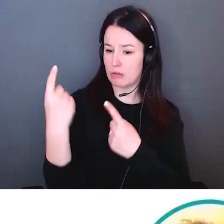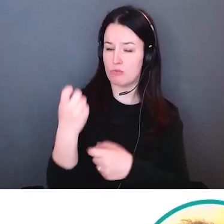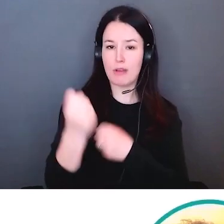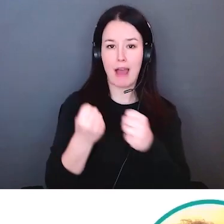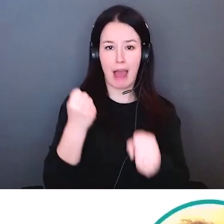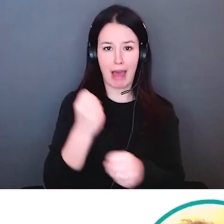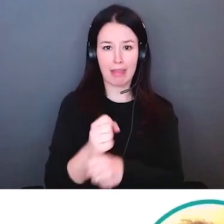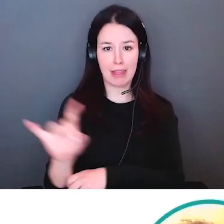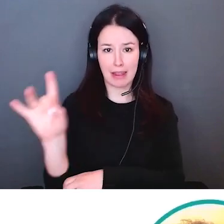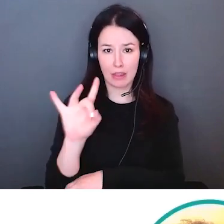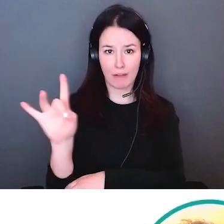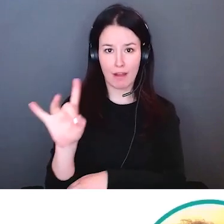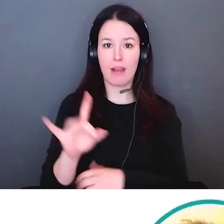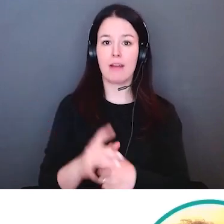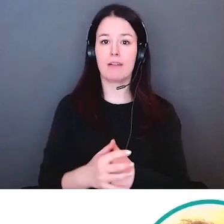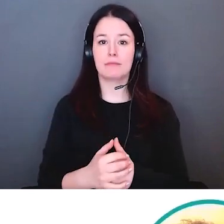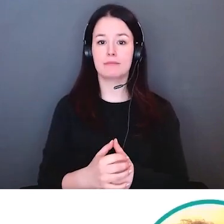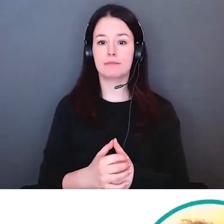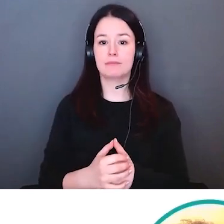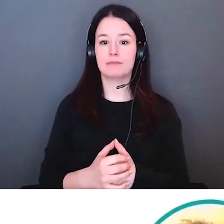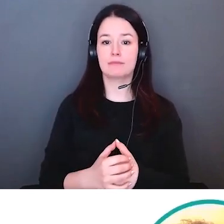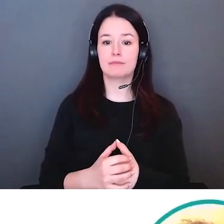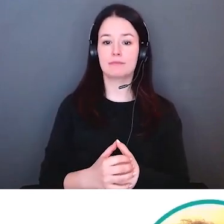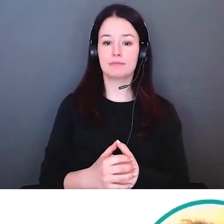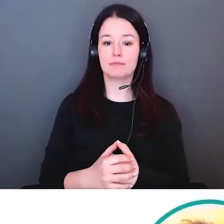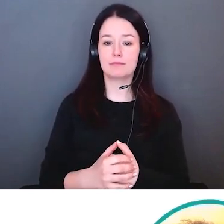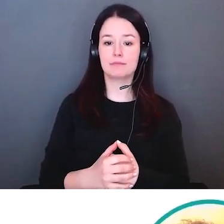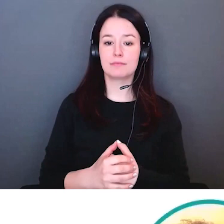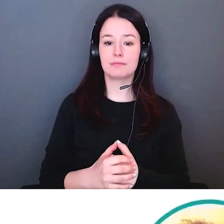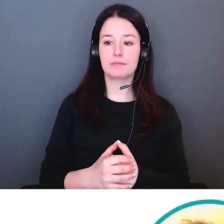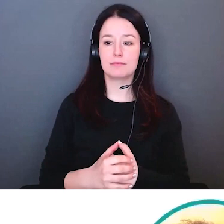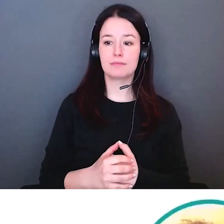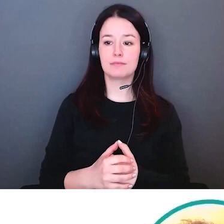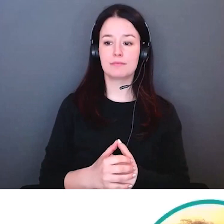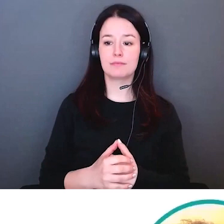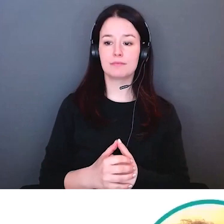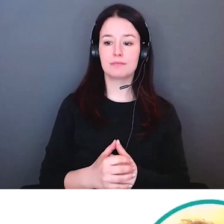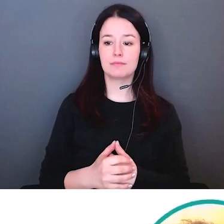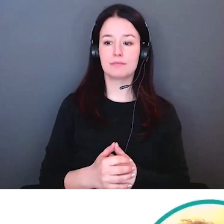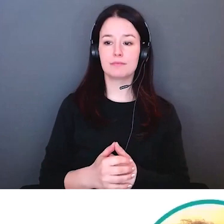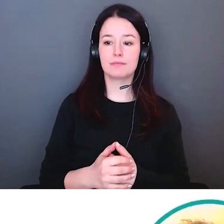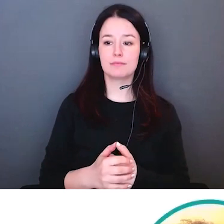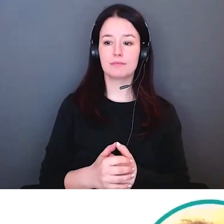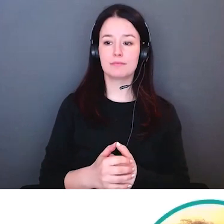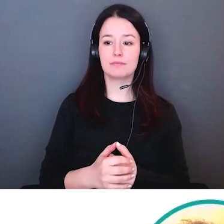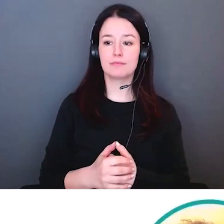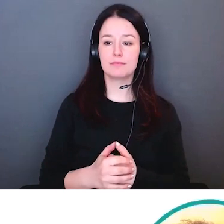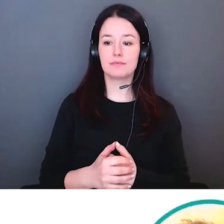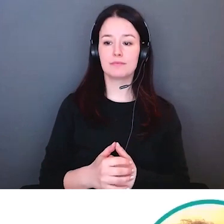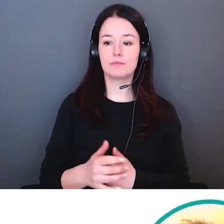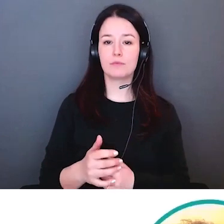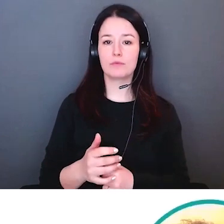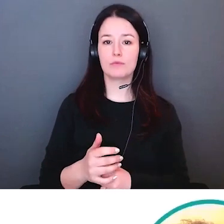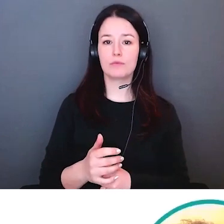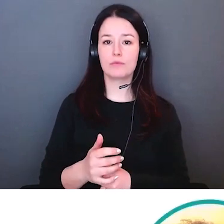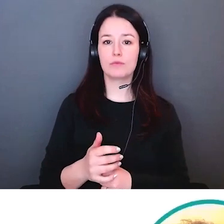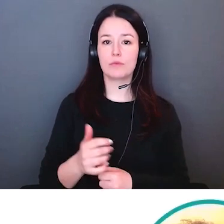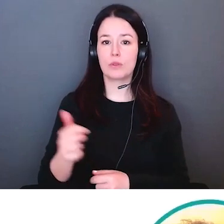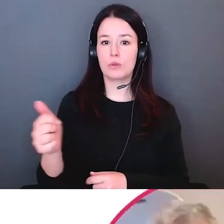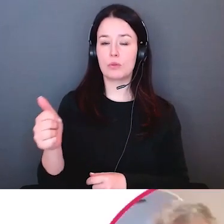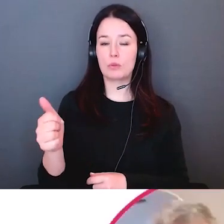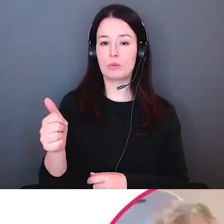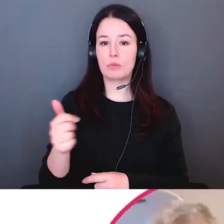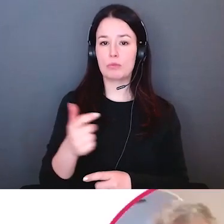Donc, merci à l'équipe de production technique qui a rendu tout cela possible et à nos